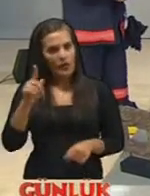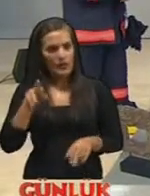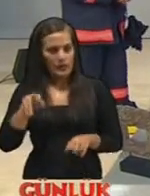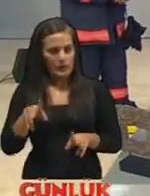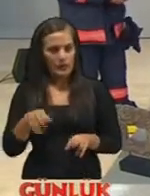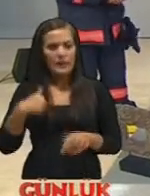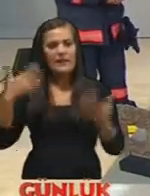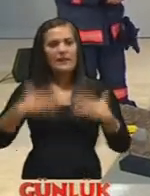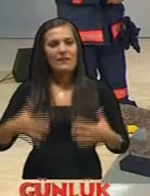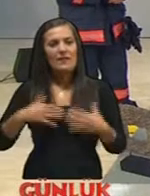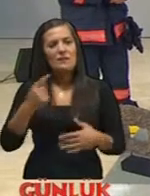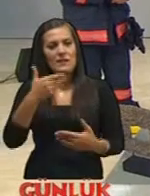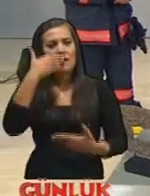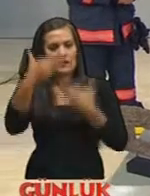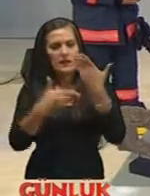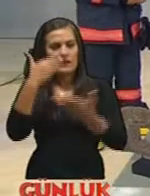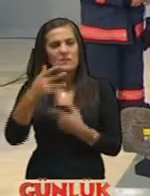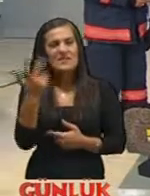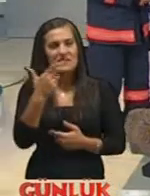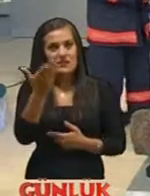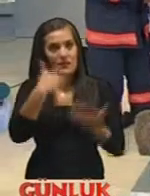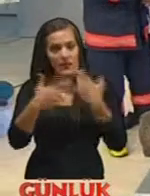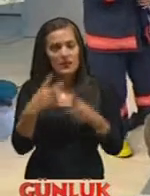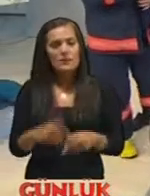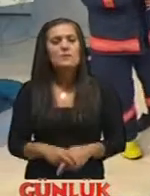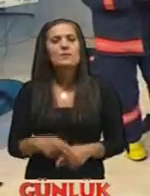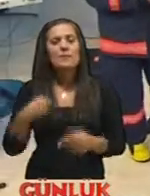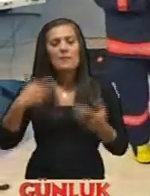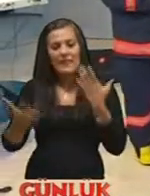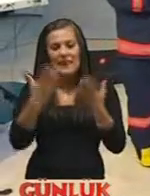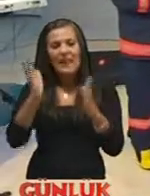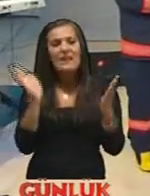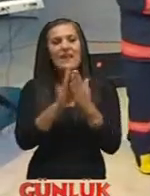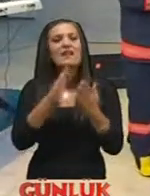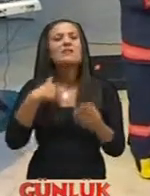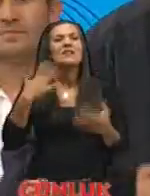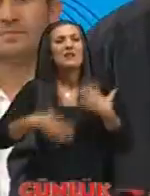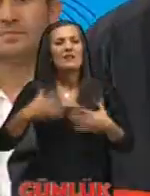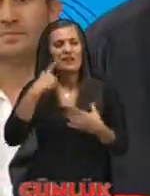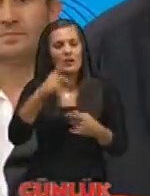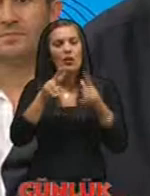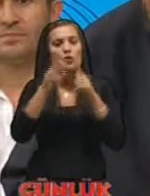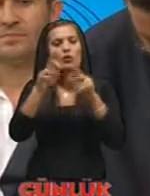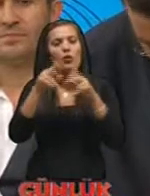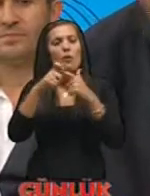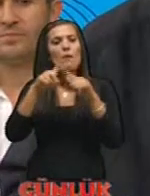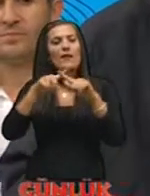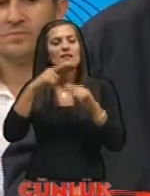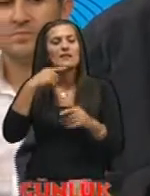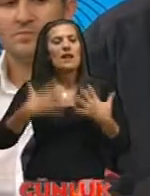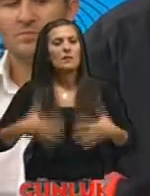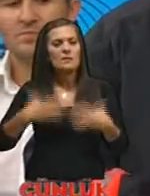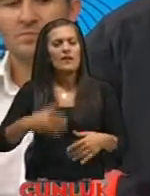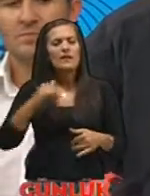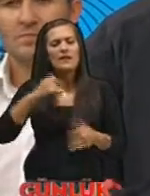ben kıyafetlerden biraz bahsedeyim isterseniz hızlıca alabilir miyiz lütfen? yani yangına yaklaşma kıyafet dediğimiz Nomex elbisesi işte